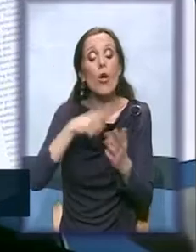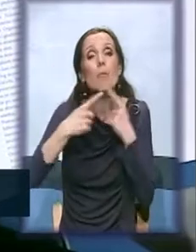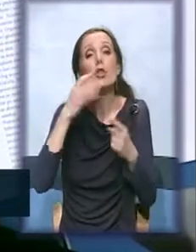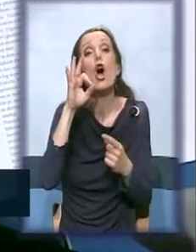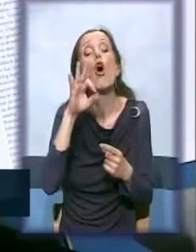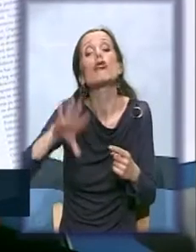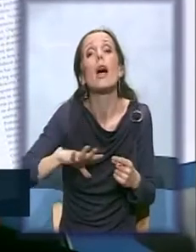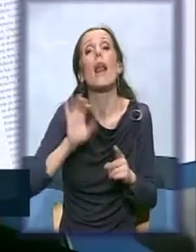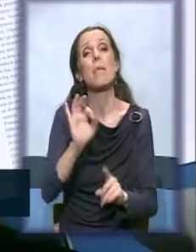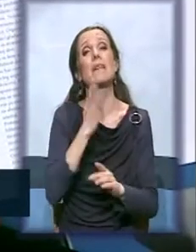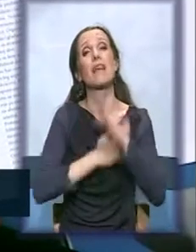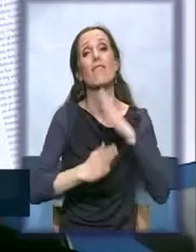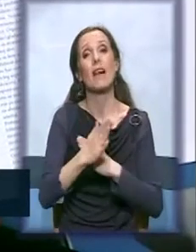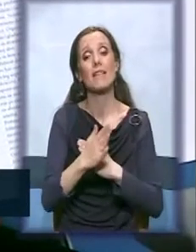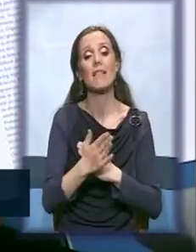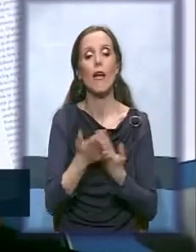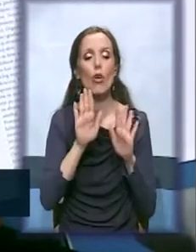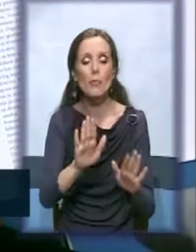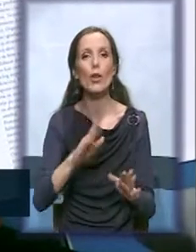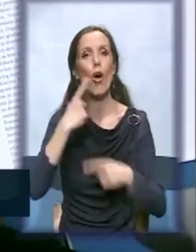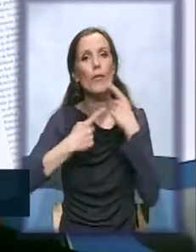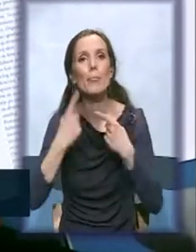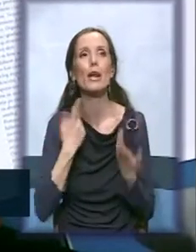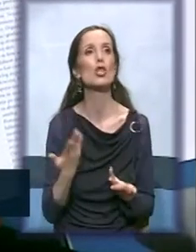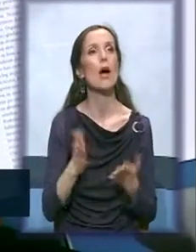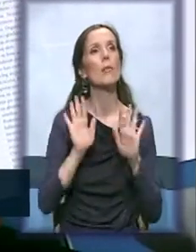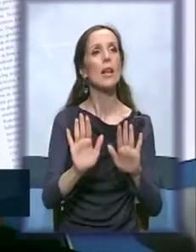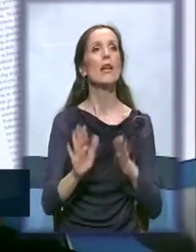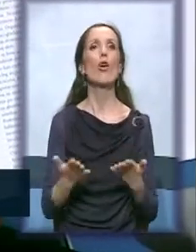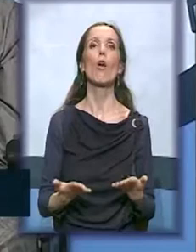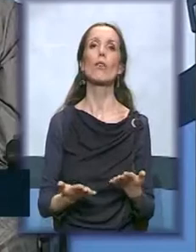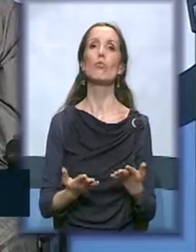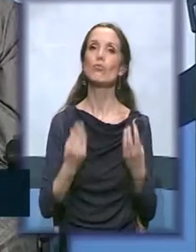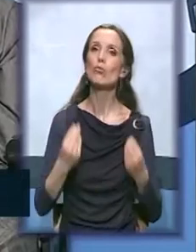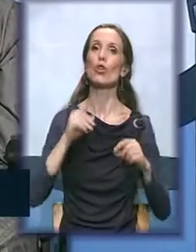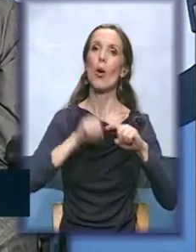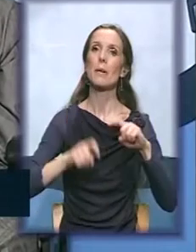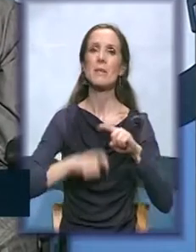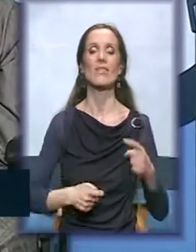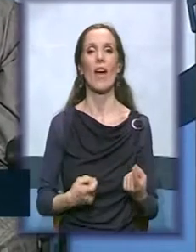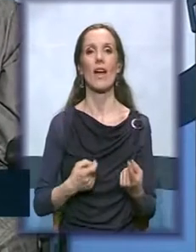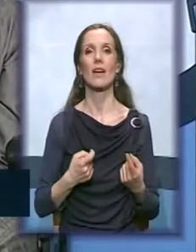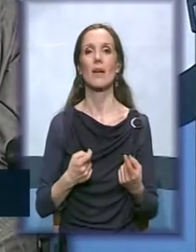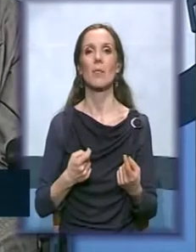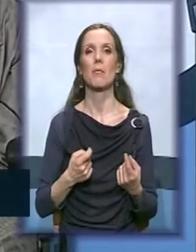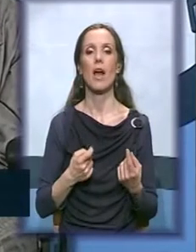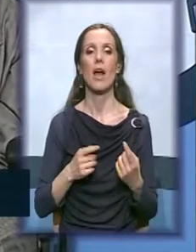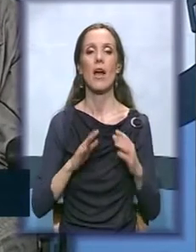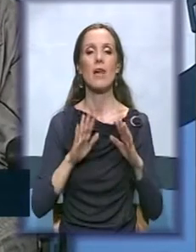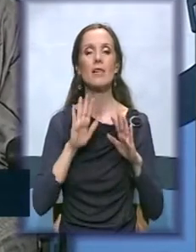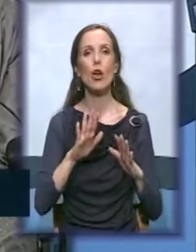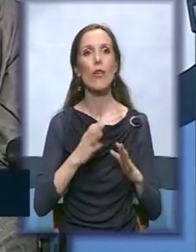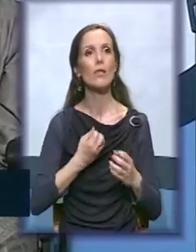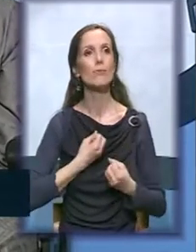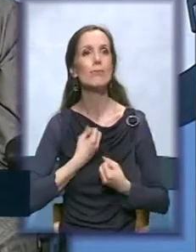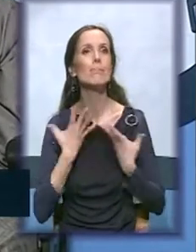s invaliditetom, njihovim pričama, njihovim dobrim stvarima, njihovim aspiracijama da